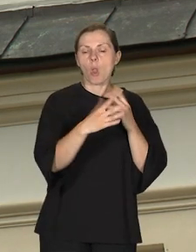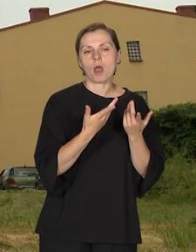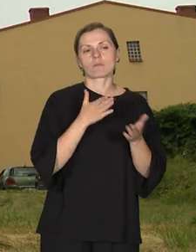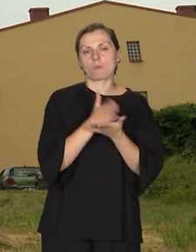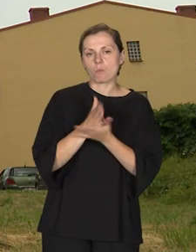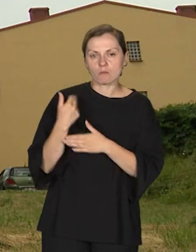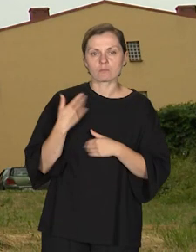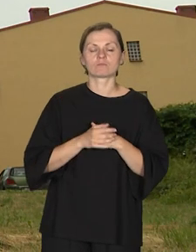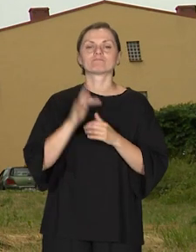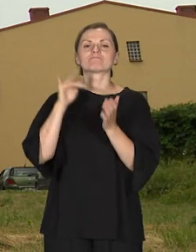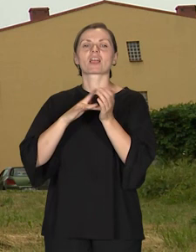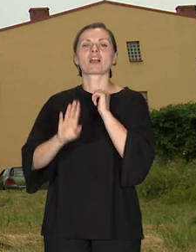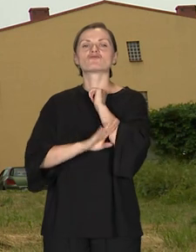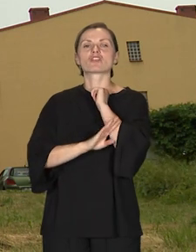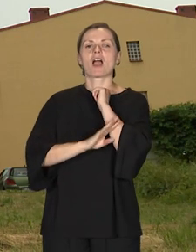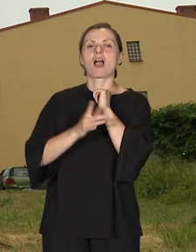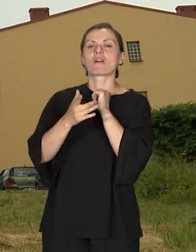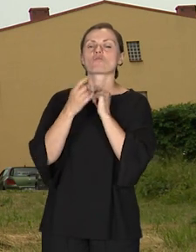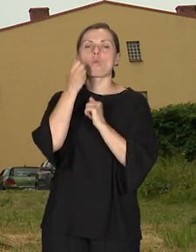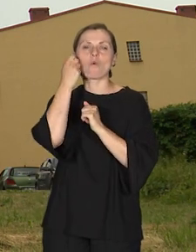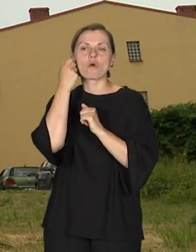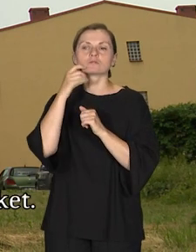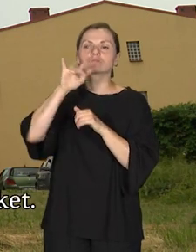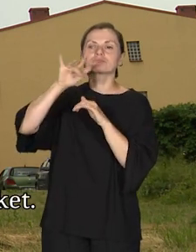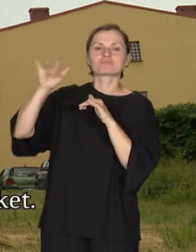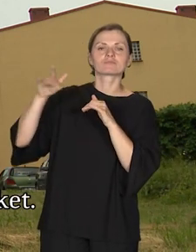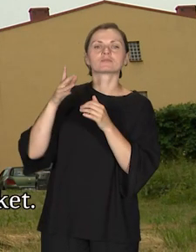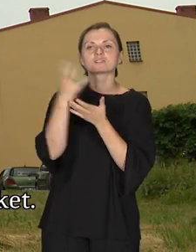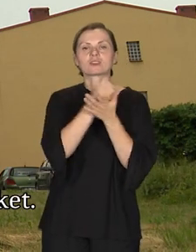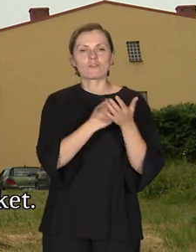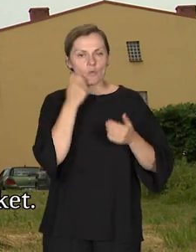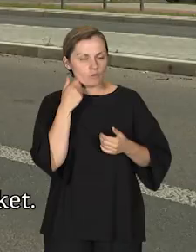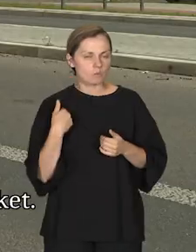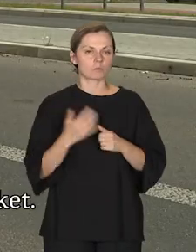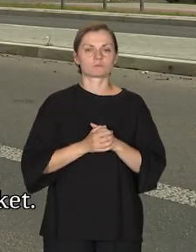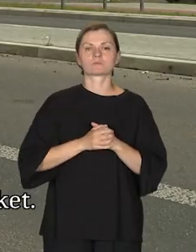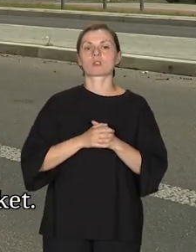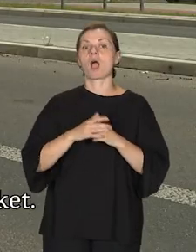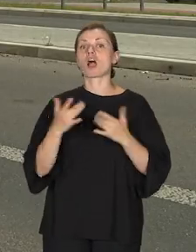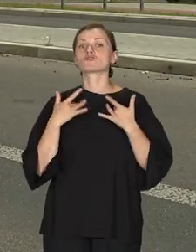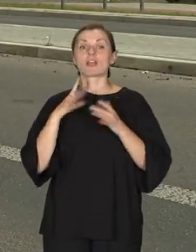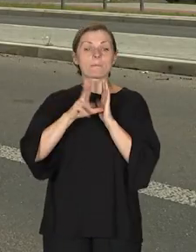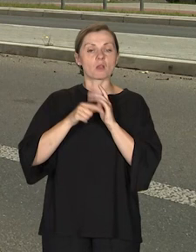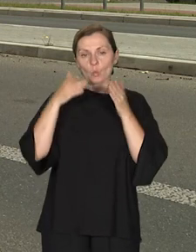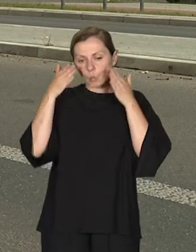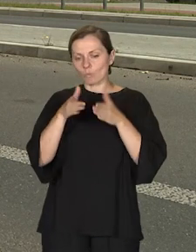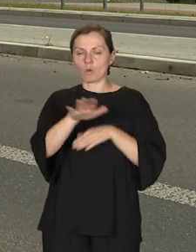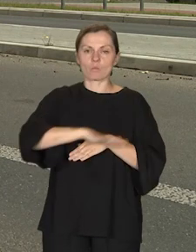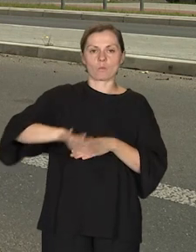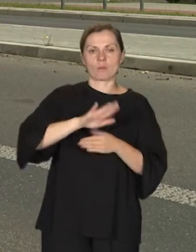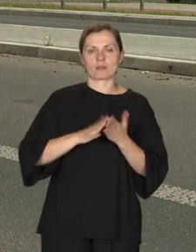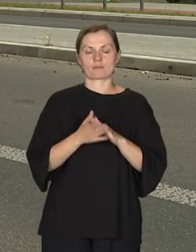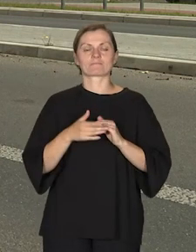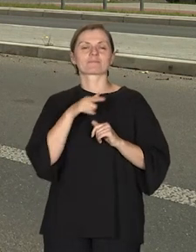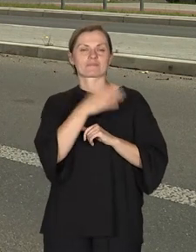też pomagali, w sadach, przy zrywaniu owoców. Życie miasta skupiało się wokół rynku. Tarnogród